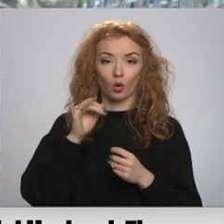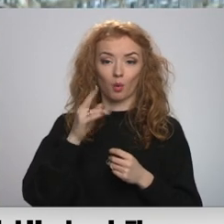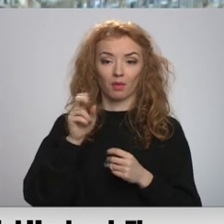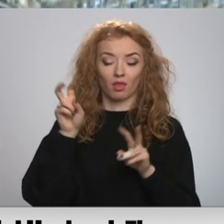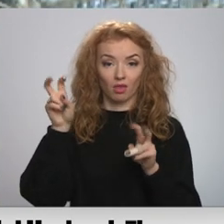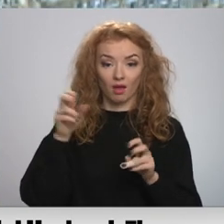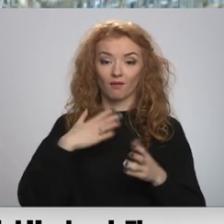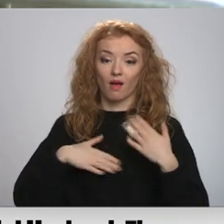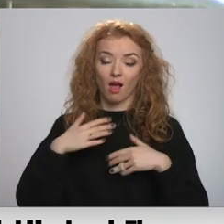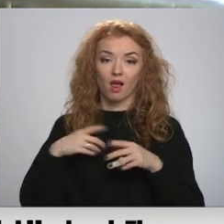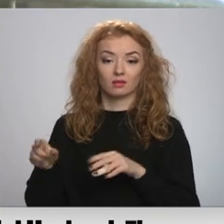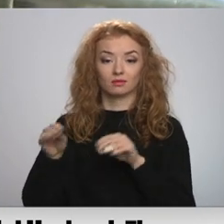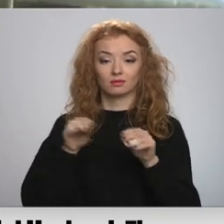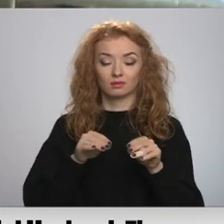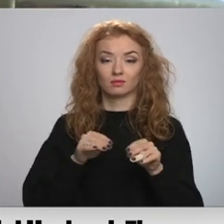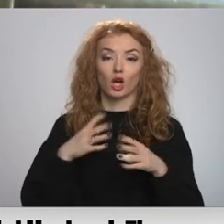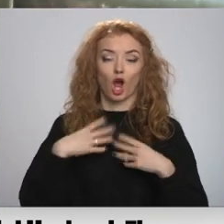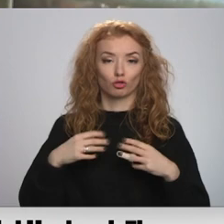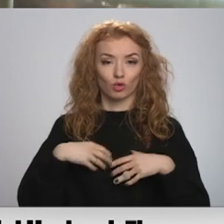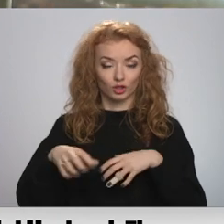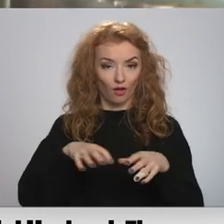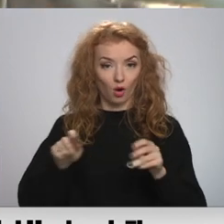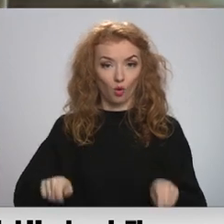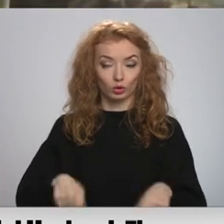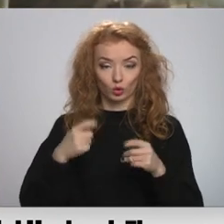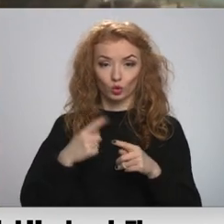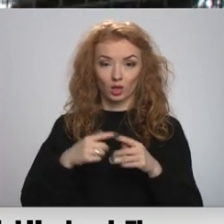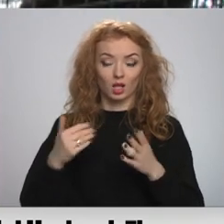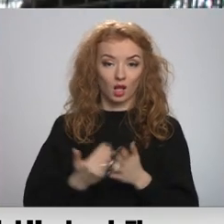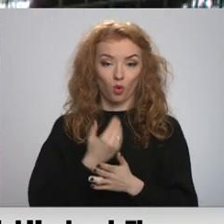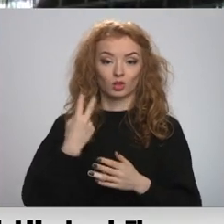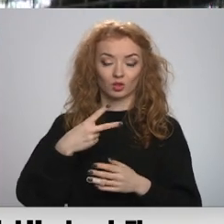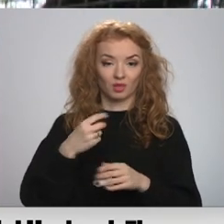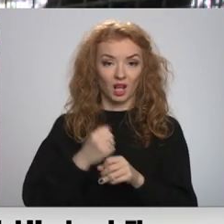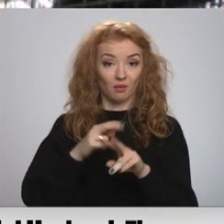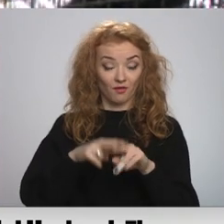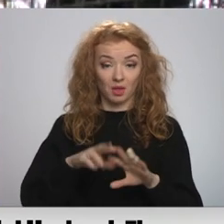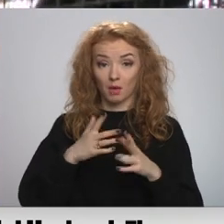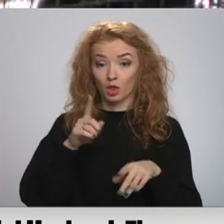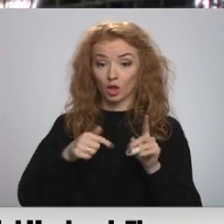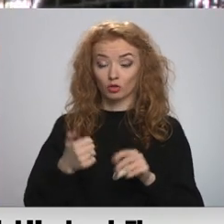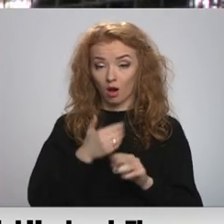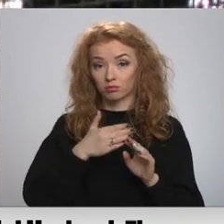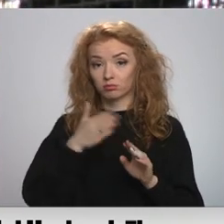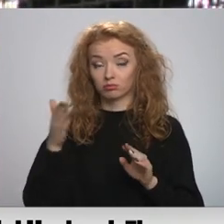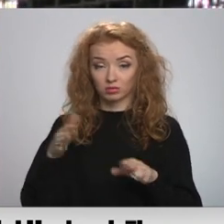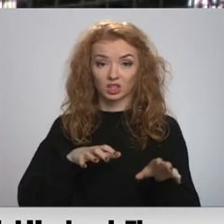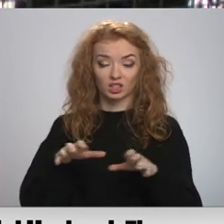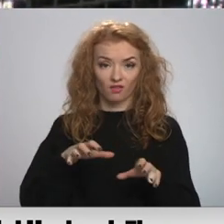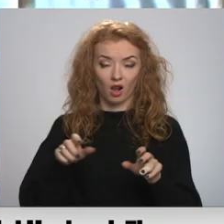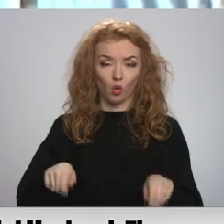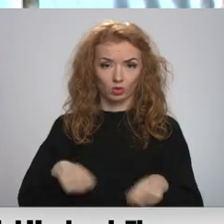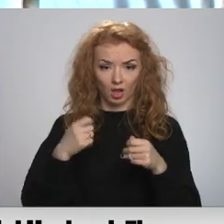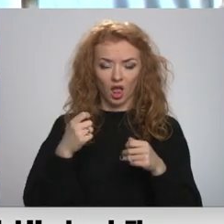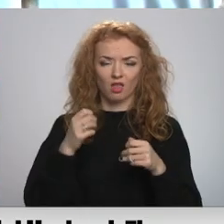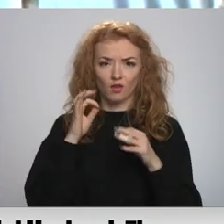šeit vēlas ierīkot kažok zvēra audzētavu un radīt 20 jaunas darba vietas. Tomēr jau pēc dažiem gadiem zvēra audzētavu regulāri